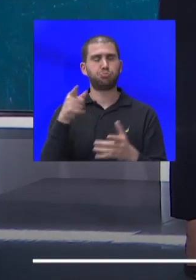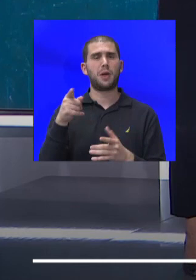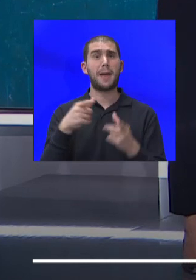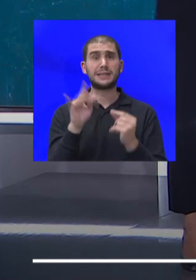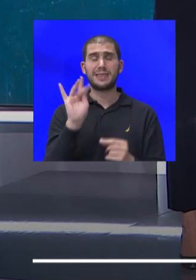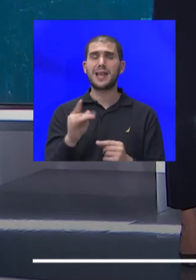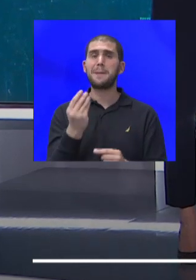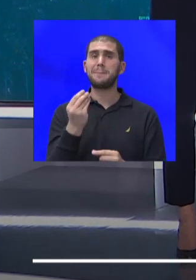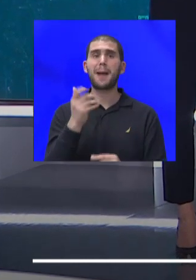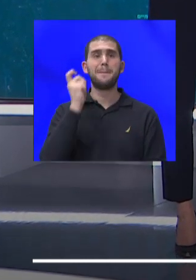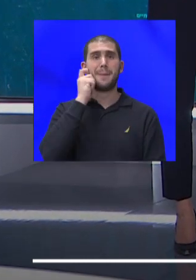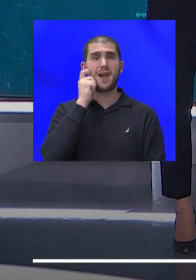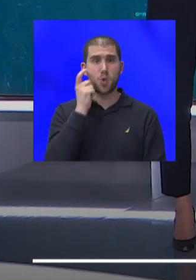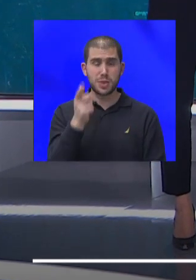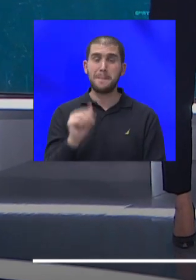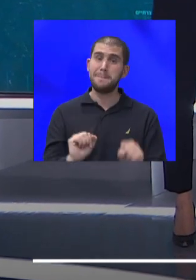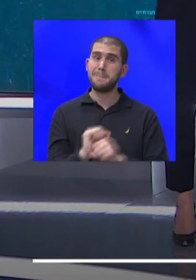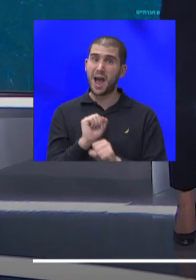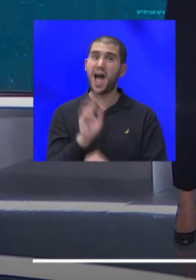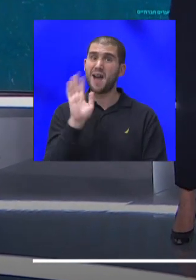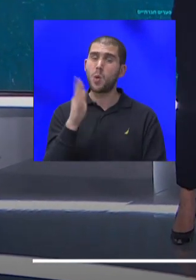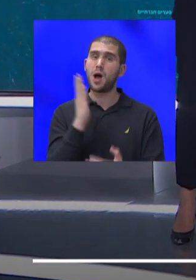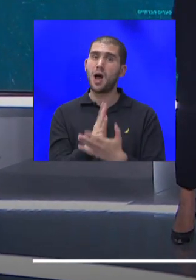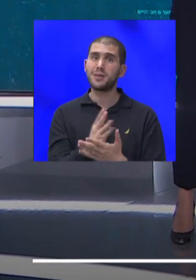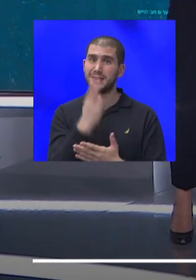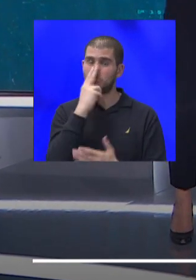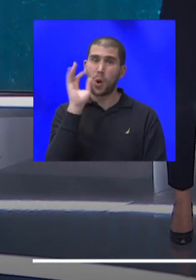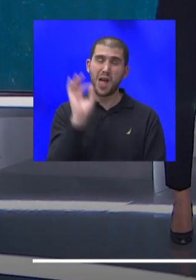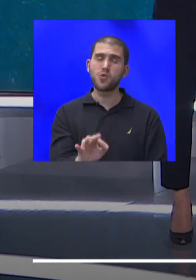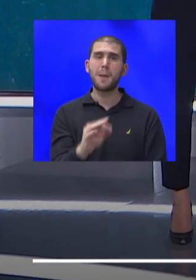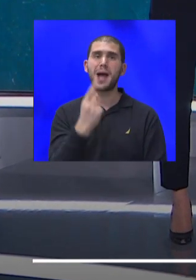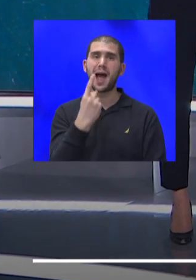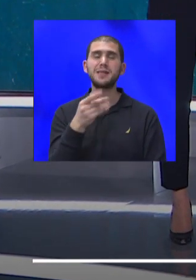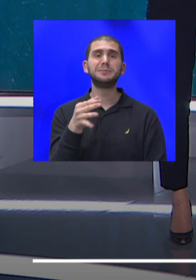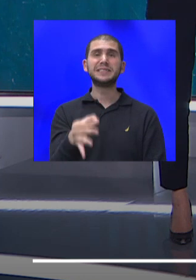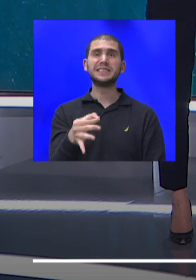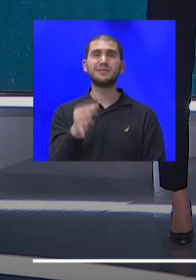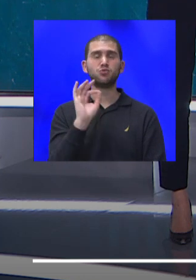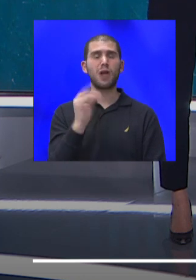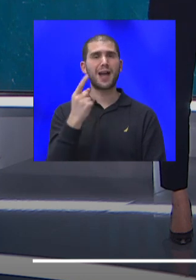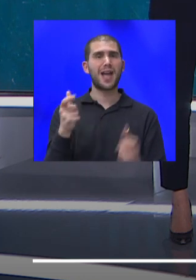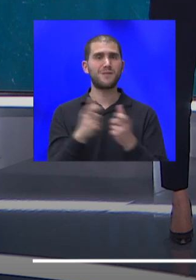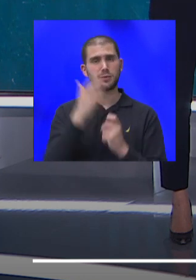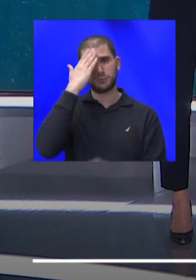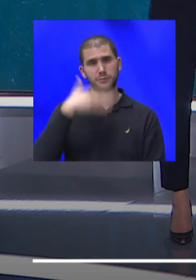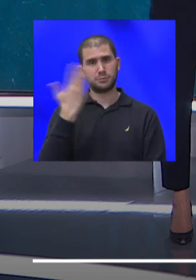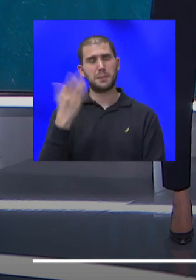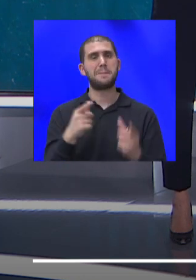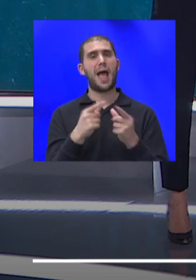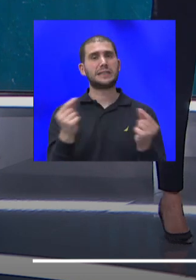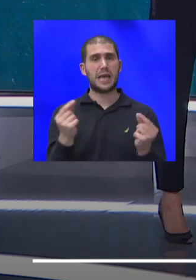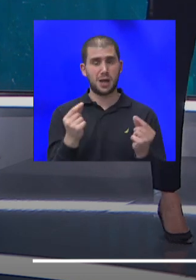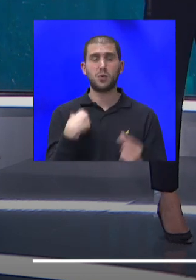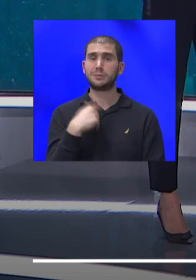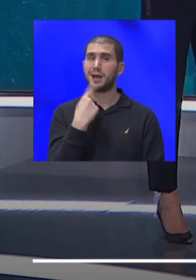מחאה שהגיעה אפילו עד ניסיון לפגוע, באחד מסניפי אחת החברות הפופולריות ברצועה. אנחנו רוצים לומר בעניין הזה